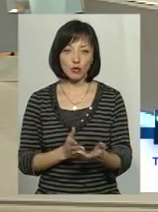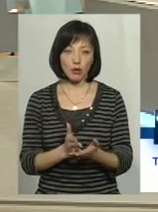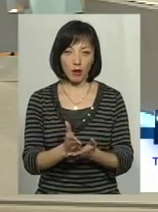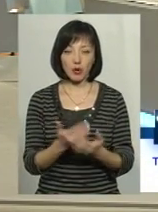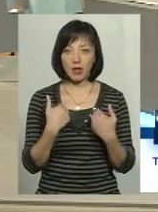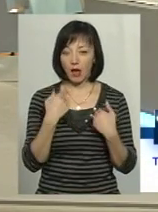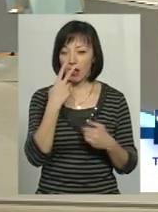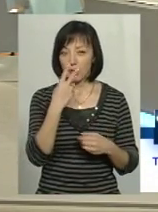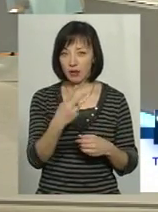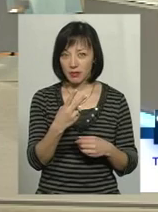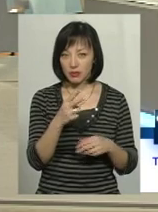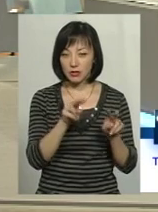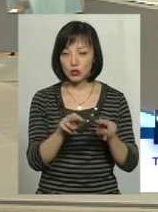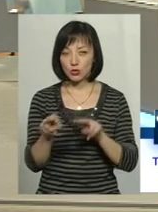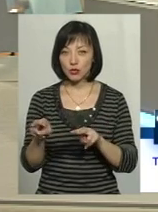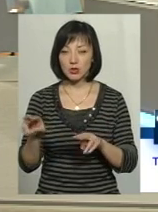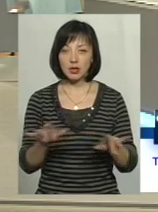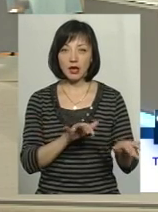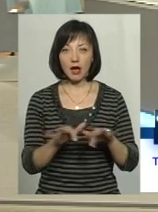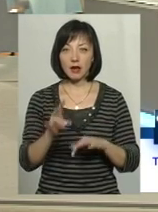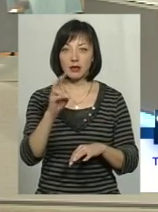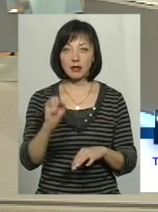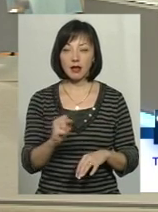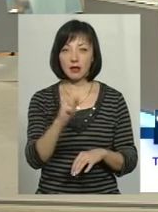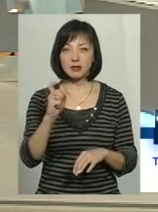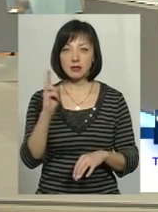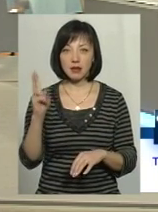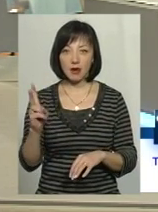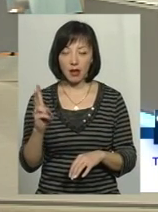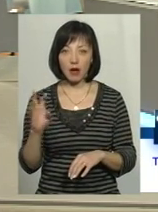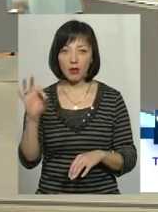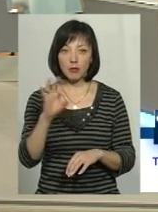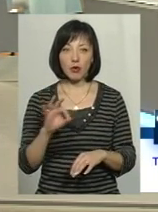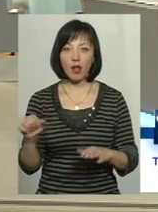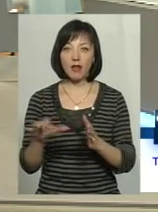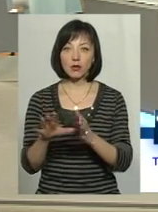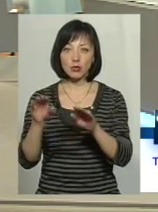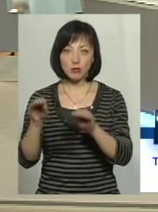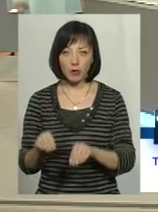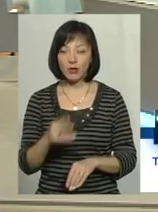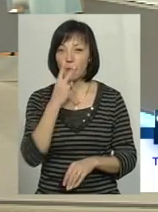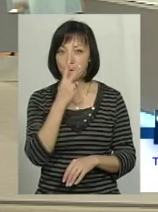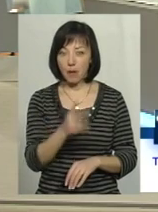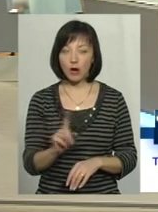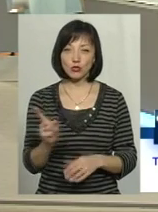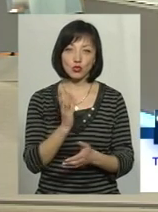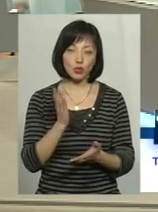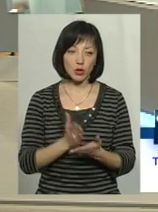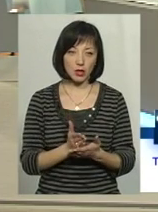дивлячись, слідкуючись про діяльність НАЗК в напрямку електронного декларування, також бачу, що є